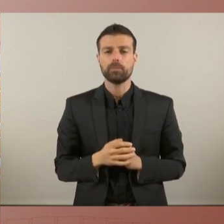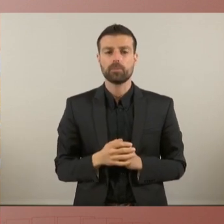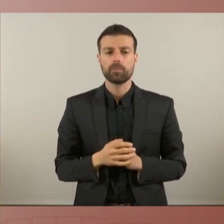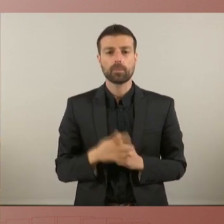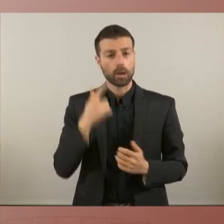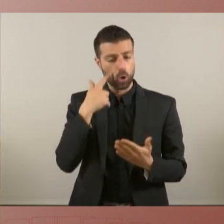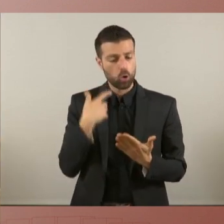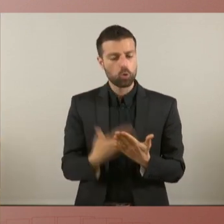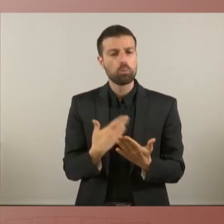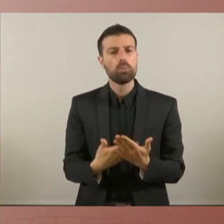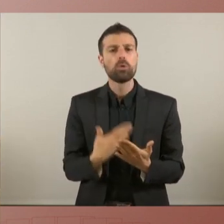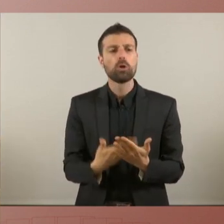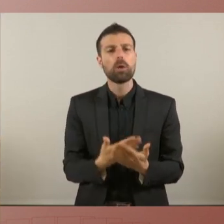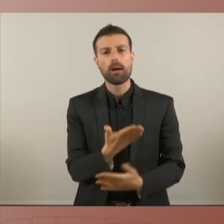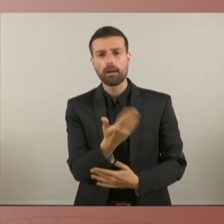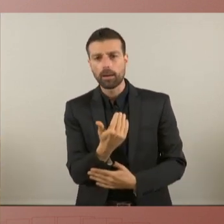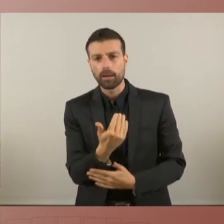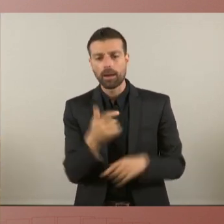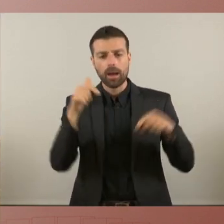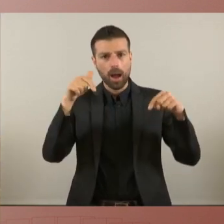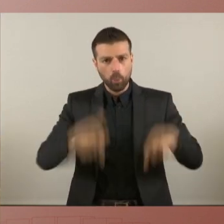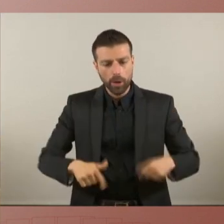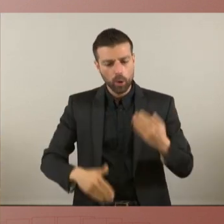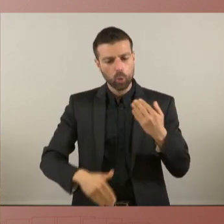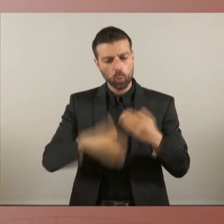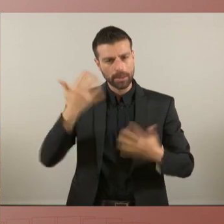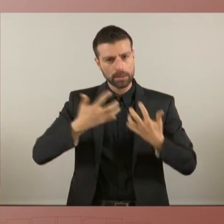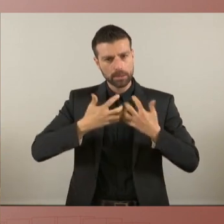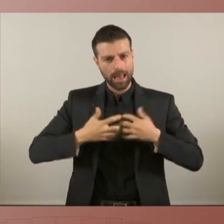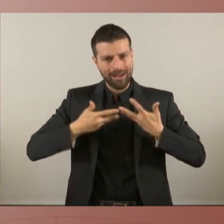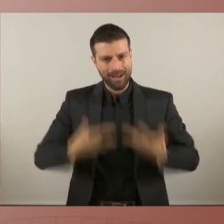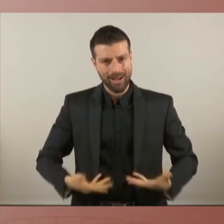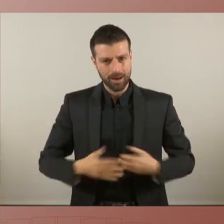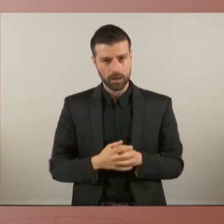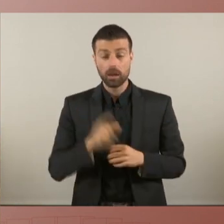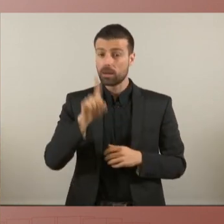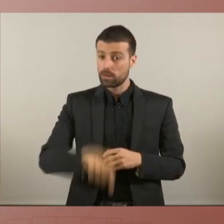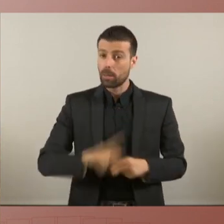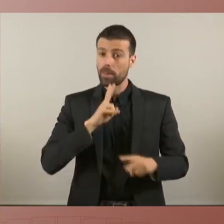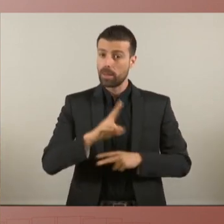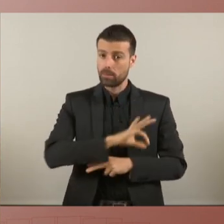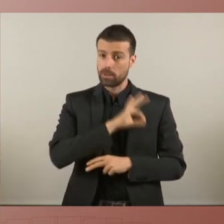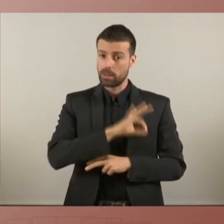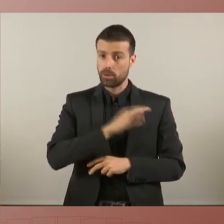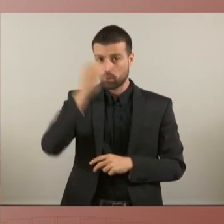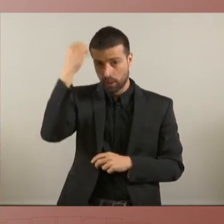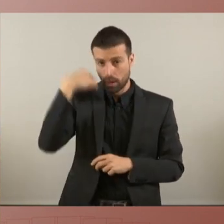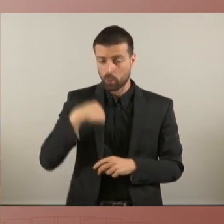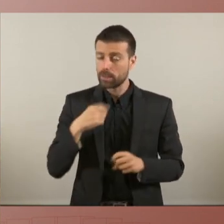comprovar-se que això comença des d'avui des d'ara mateix també li diem senyor Aragonès que